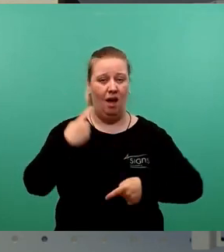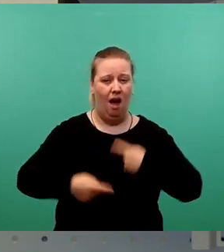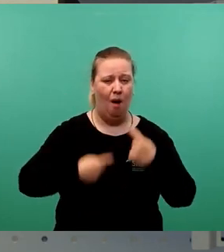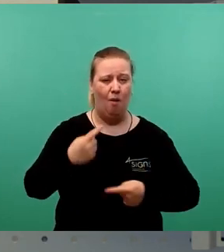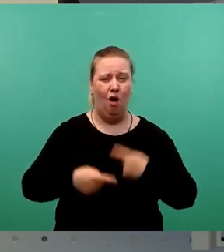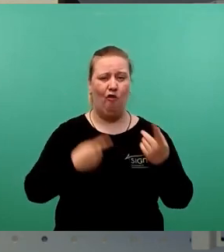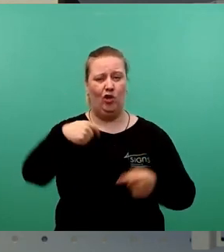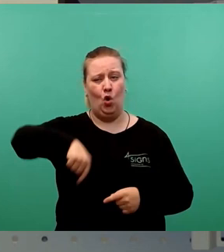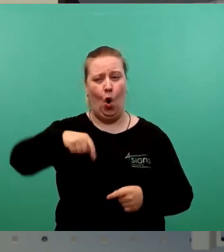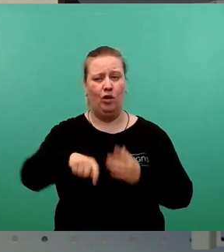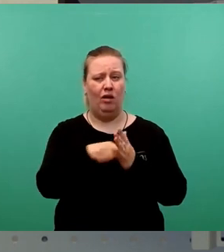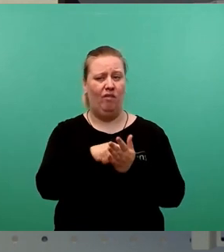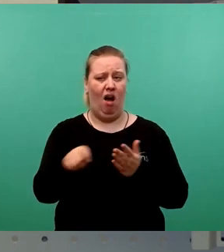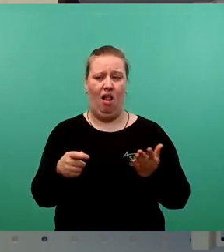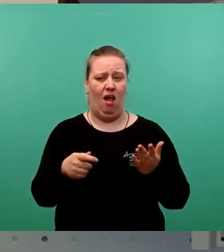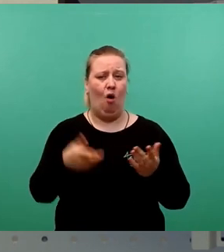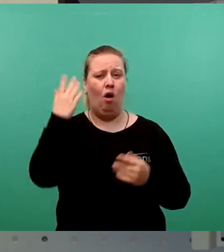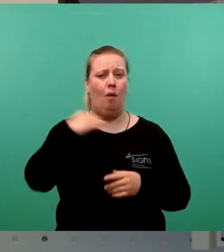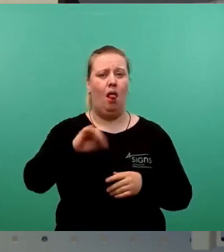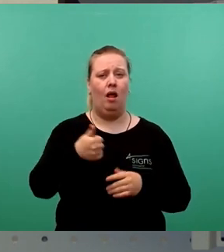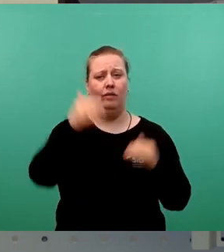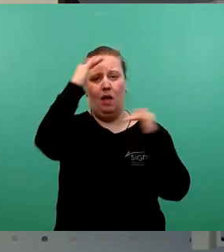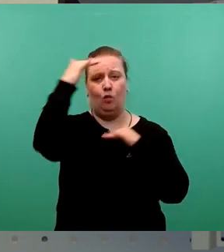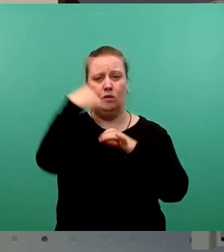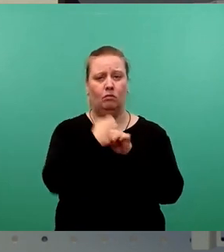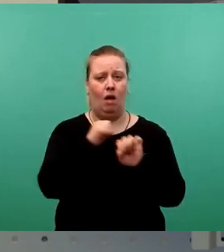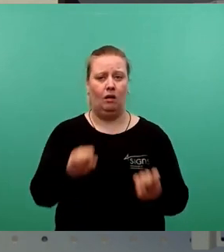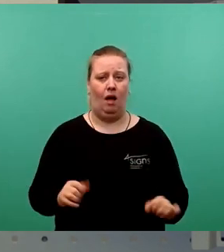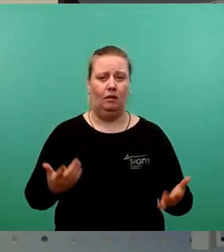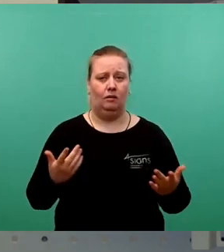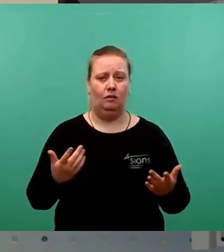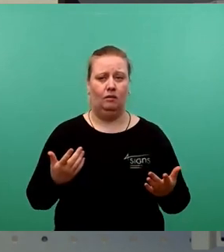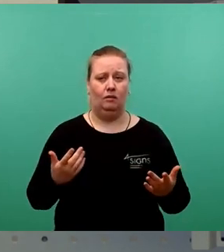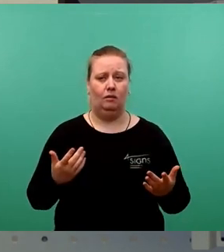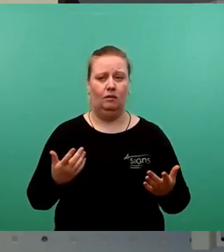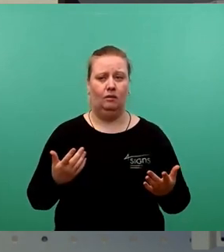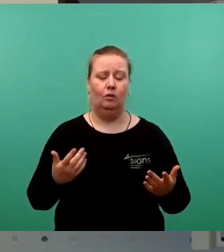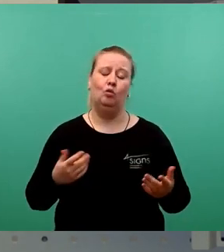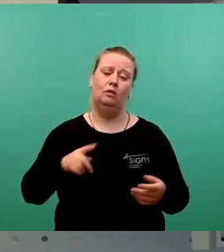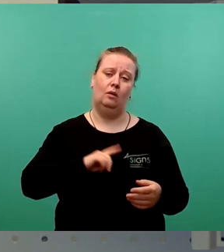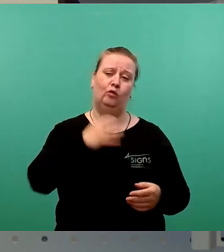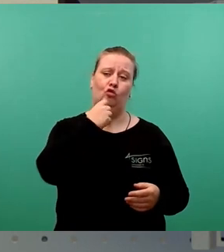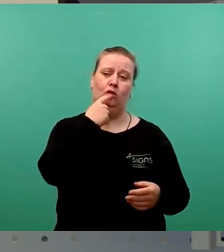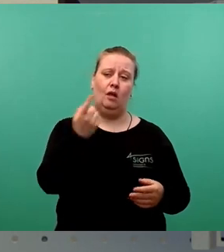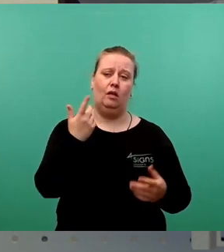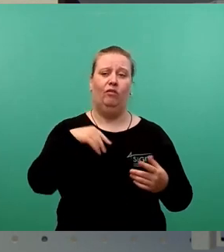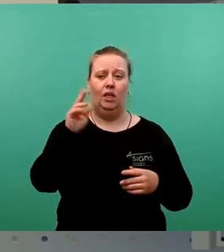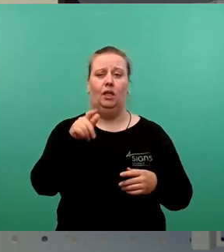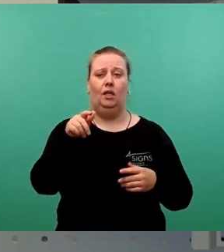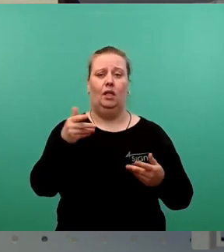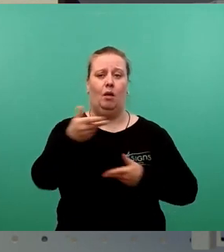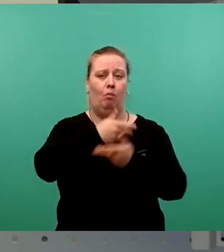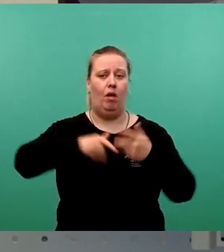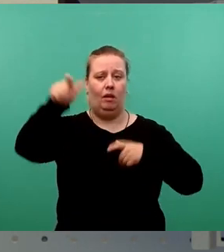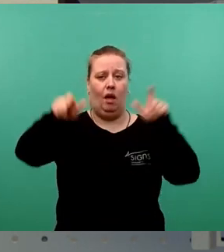der sich heute Wahl nennt, am 11. August eigentlich schon abfeiern können. Und ich möchte sagen, dass die Mediatoren doch vor allen Dingen